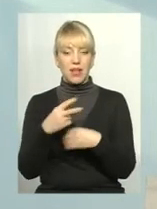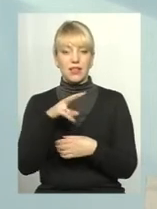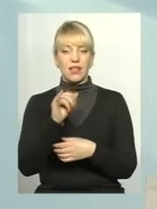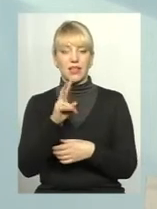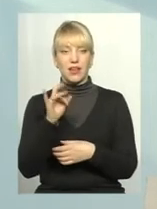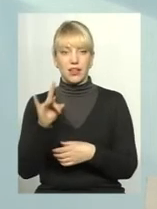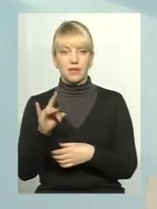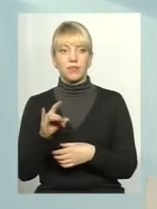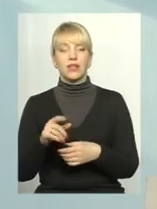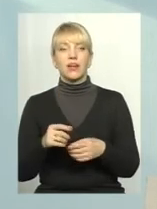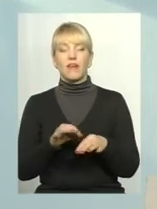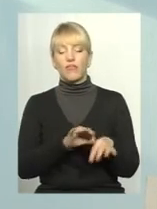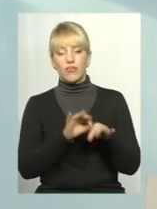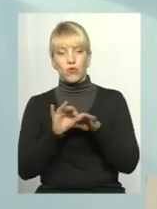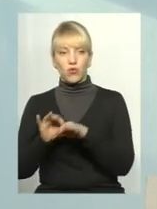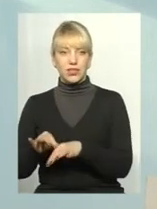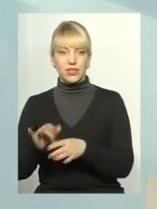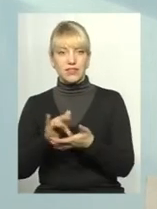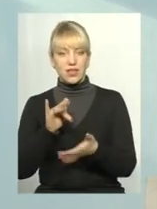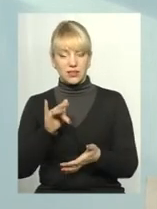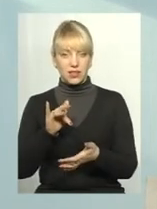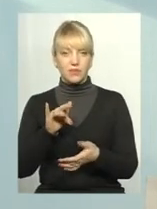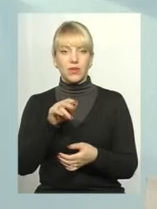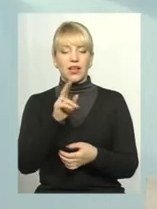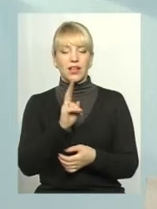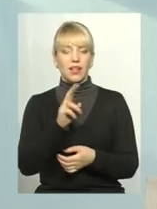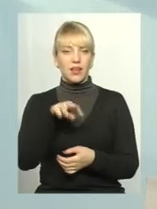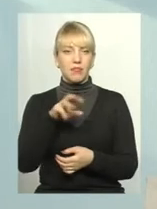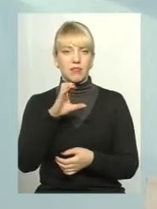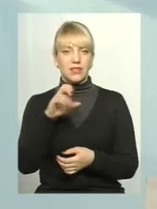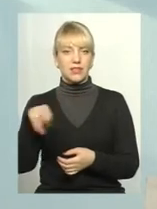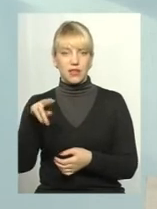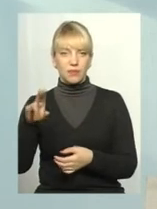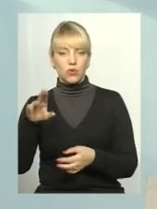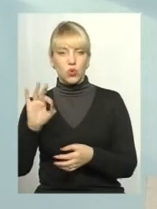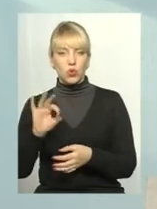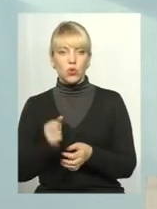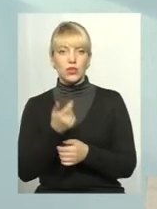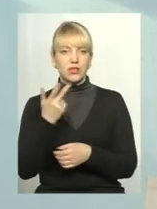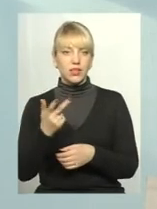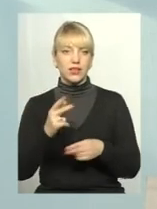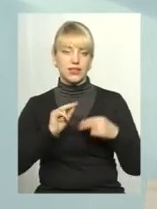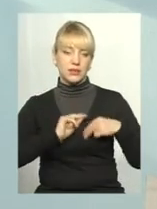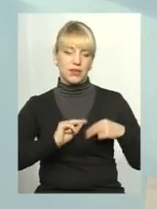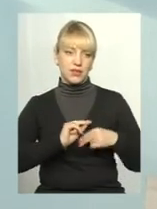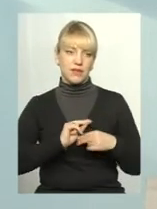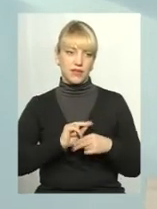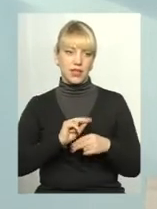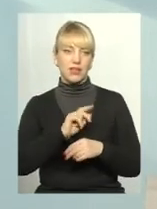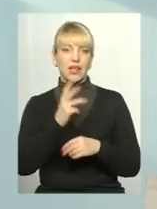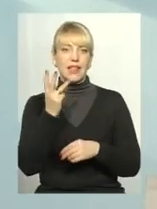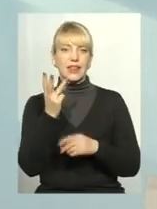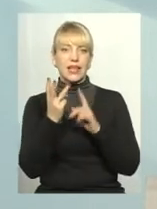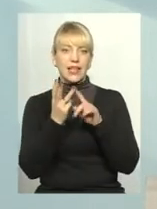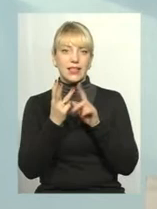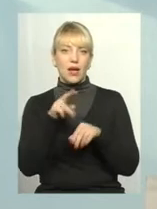і дільничі педіатри виводяться в центри ПМСД, то кількість медичних працівників в третій поліклініці, які там